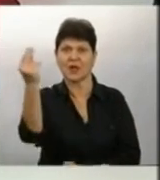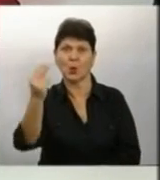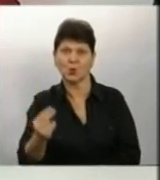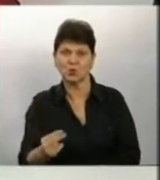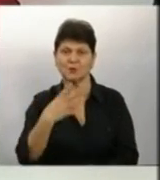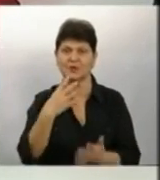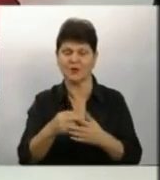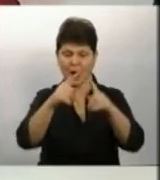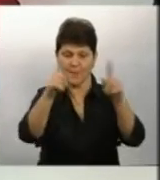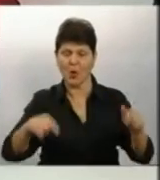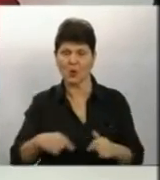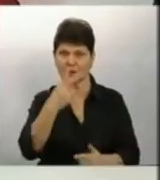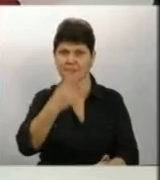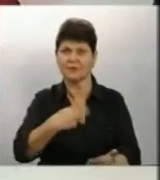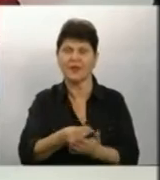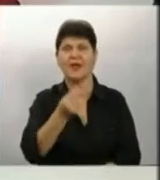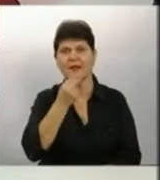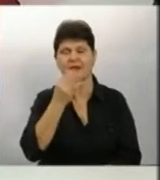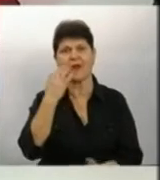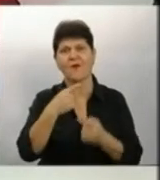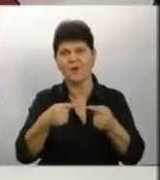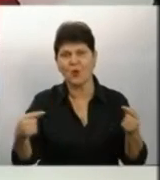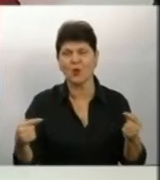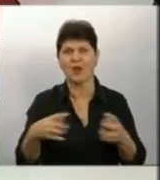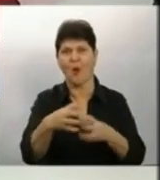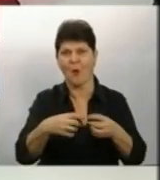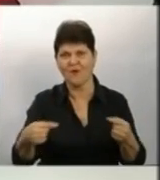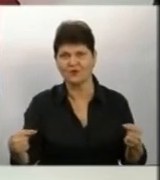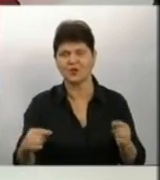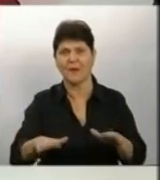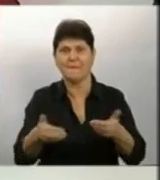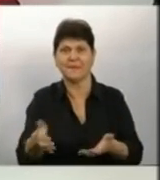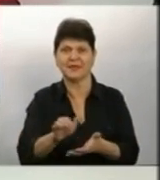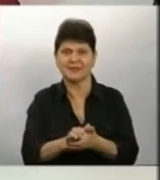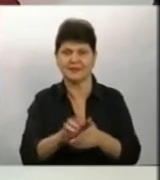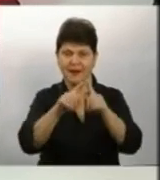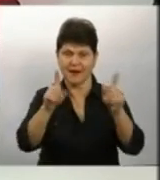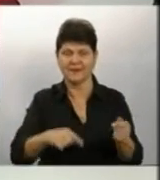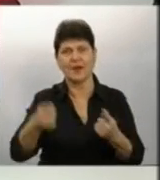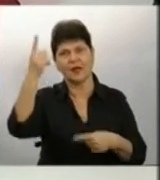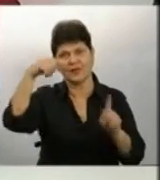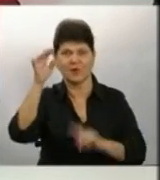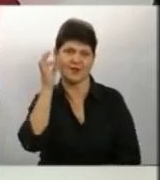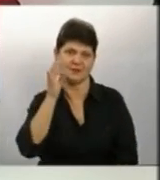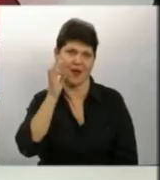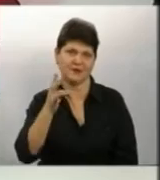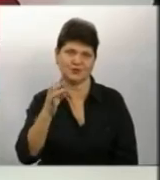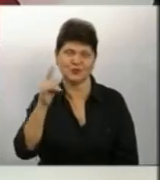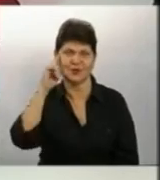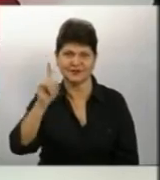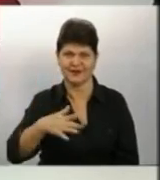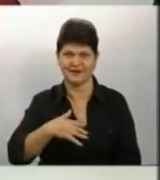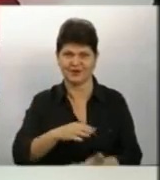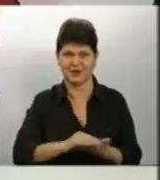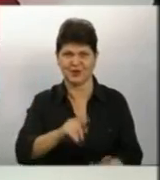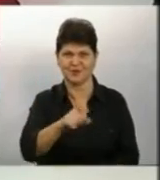на своїх полотнах зображають їжу, фрукти та овочі До презентації картин підійшли творчо та смачно Як саме знає Віталій